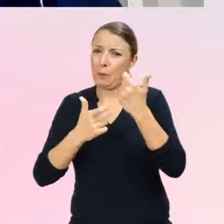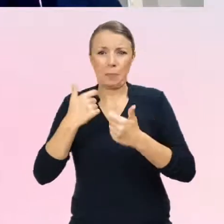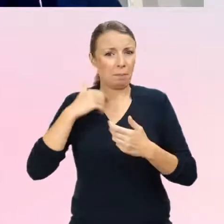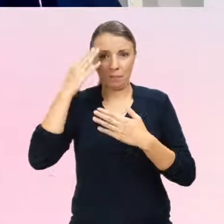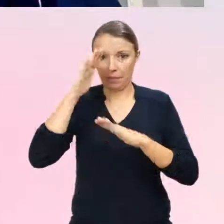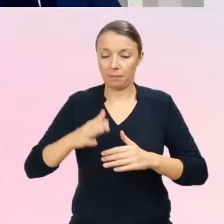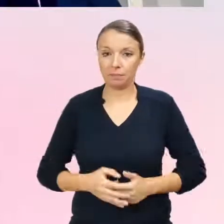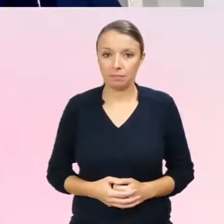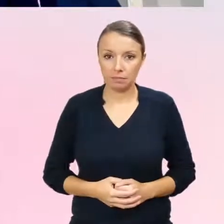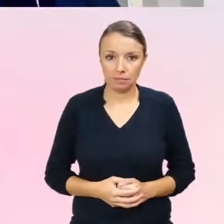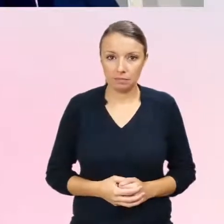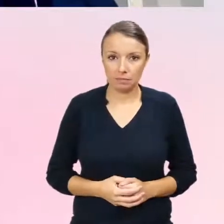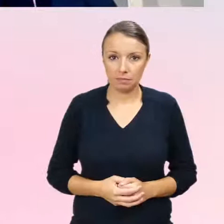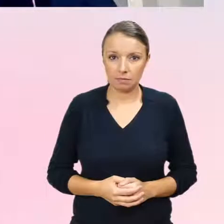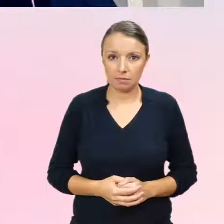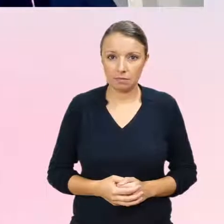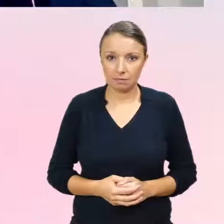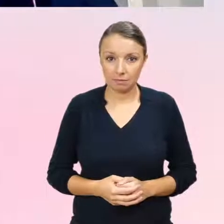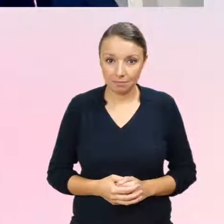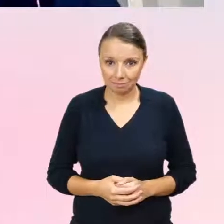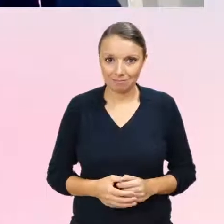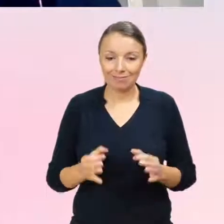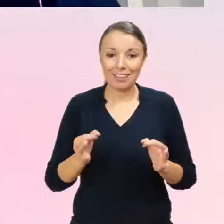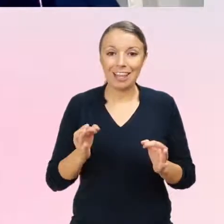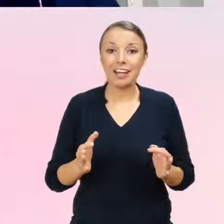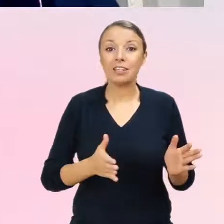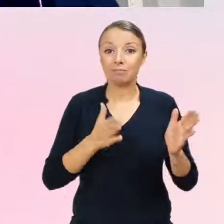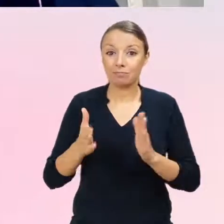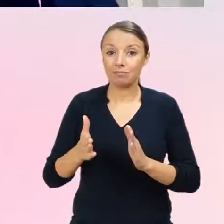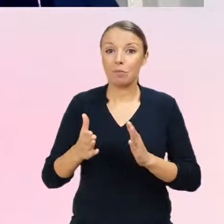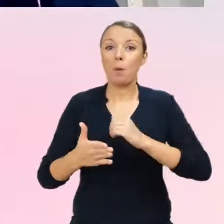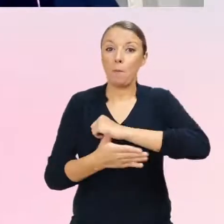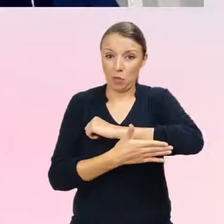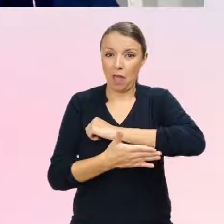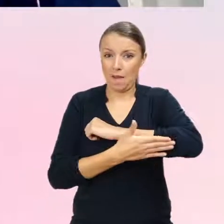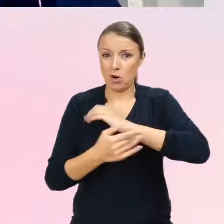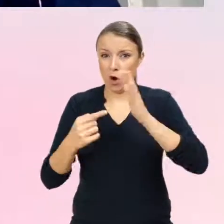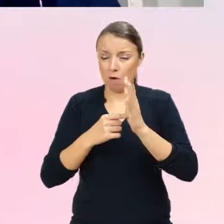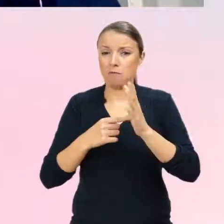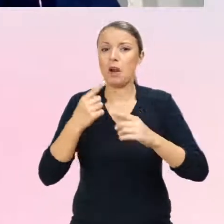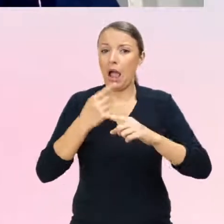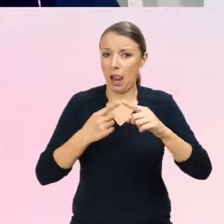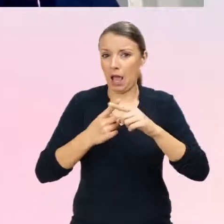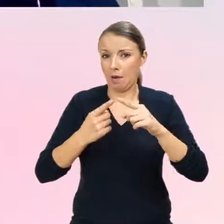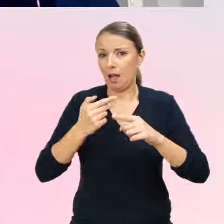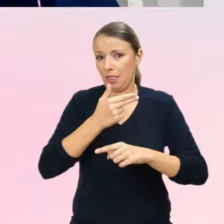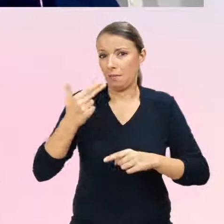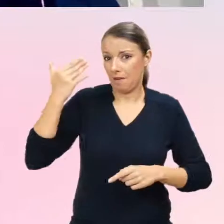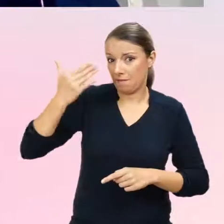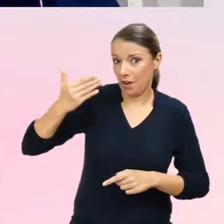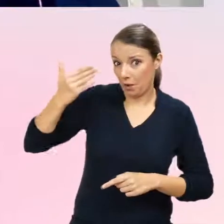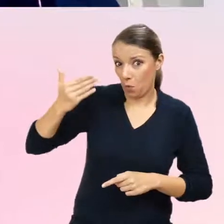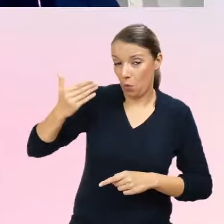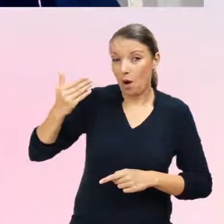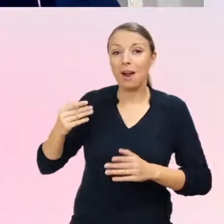obszaru wykładu, do którego Państwa wprowadzałam